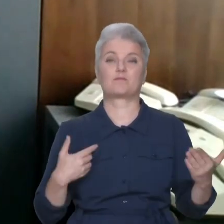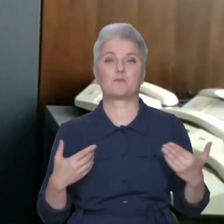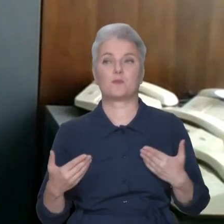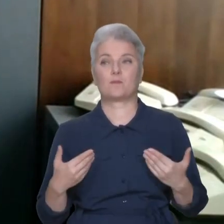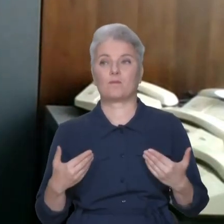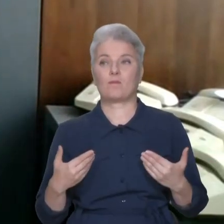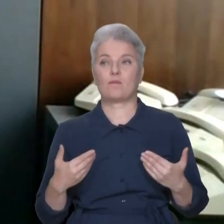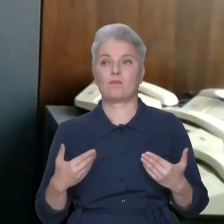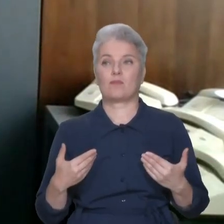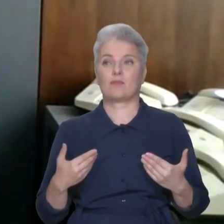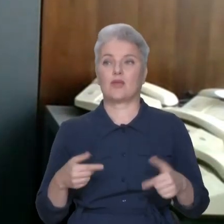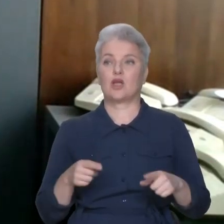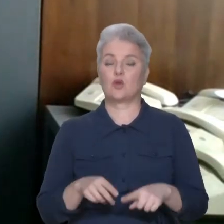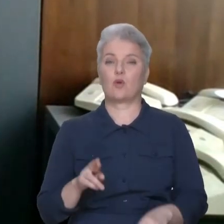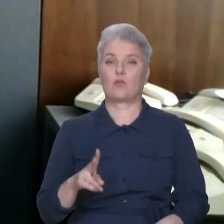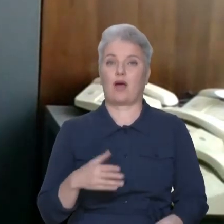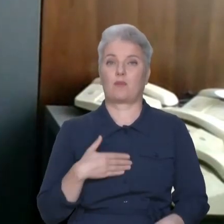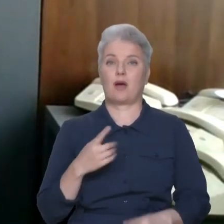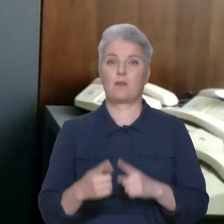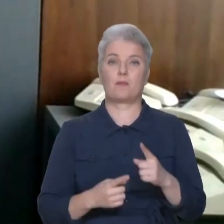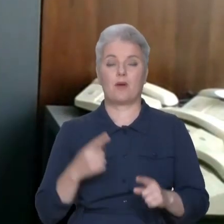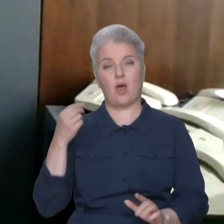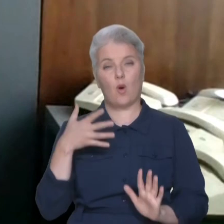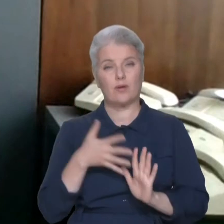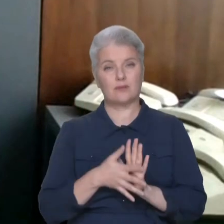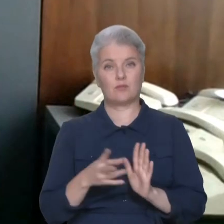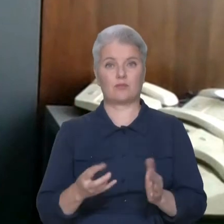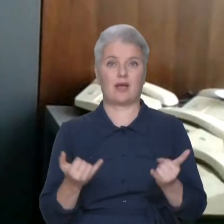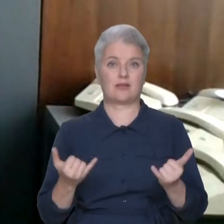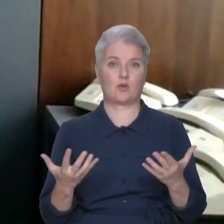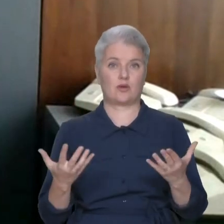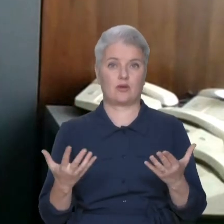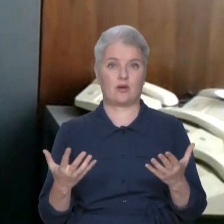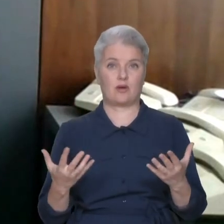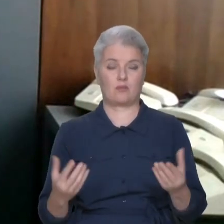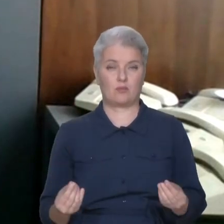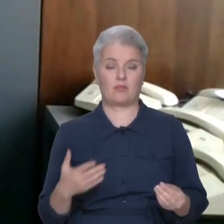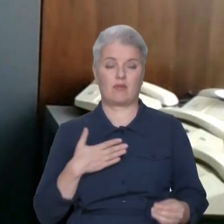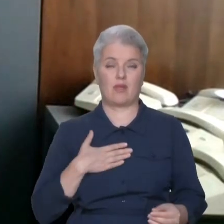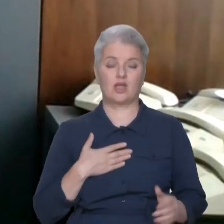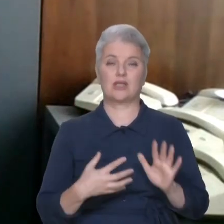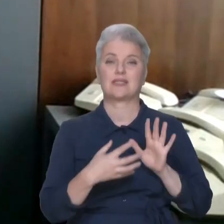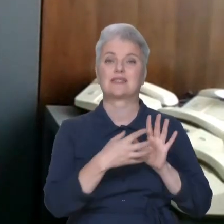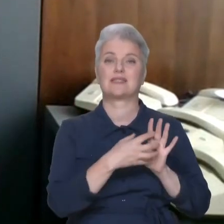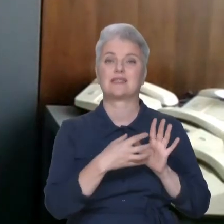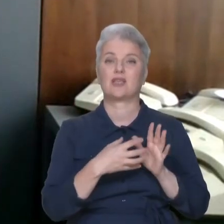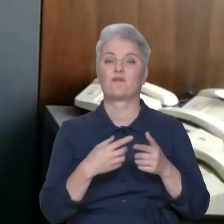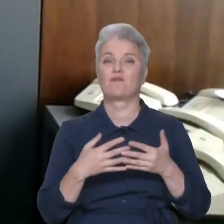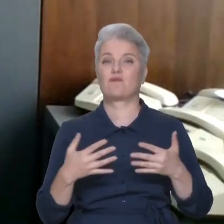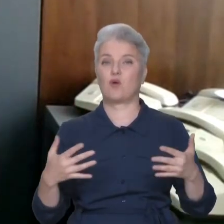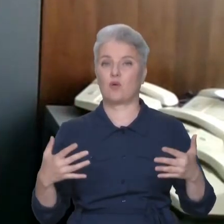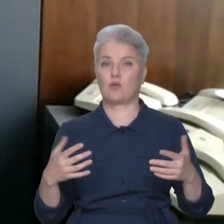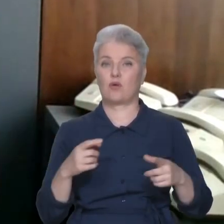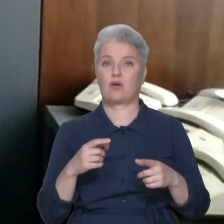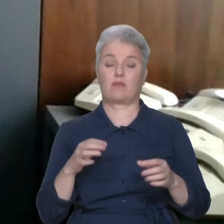Стосовно того, як ми переосмислюємо на сьогоднішній момент наші символи, відповідь очевидна, і